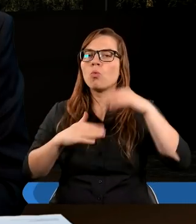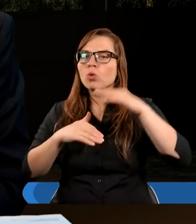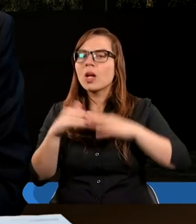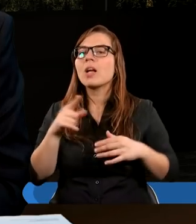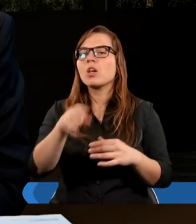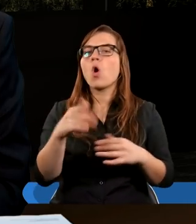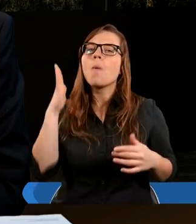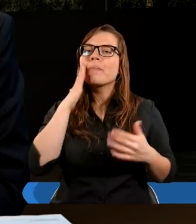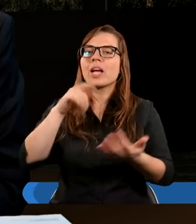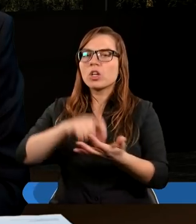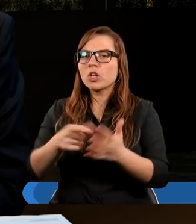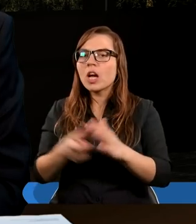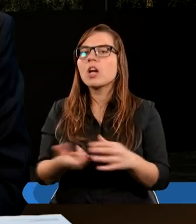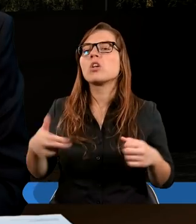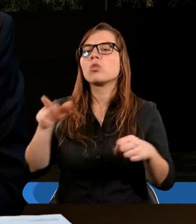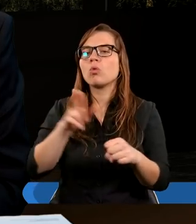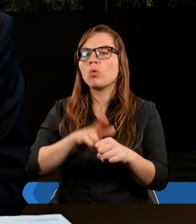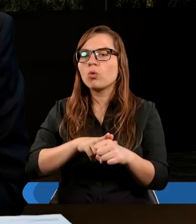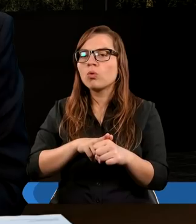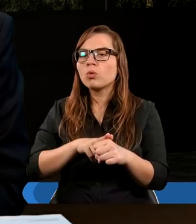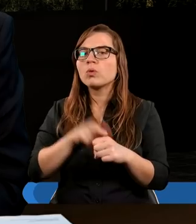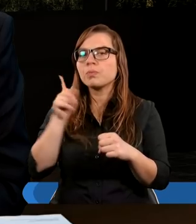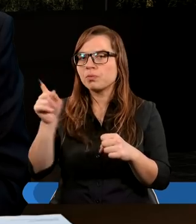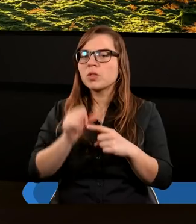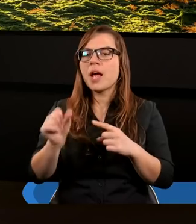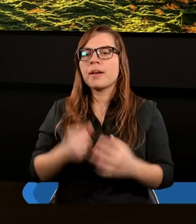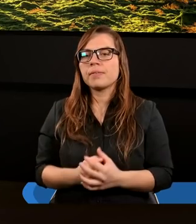wespół budujecie na mieszkanie Boże w duchu.